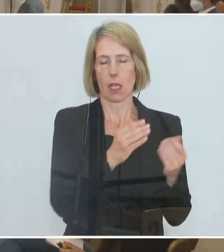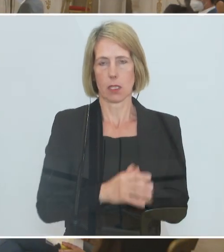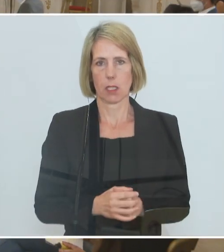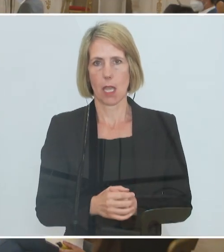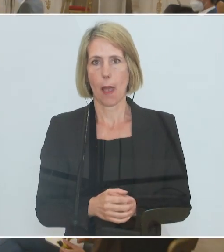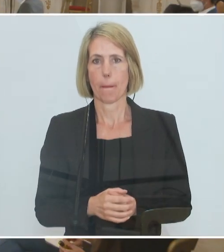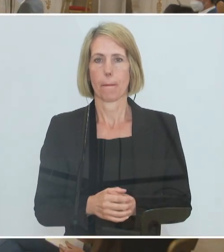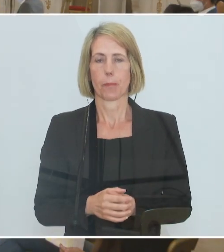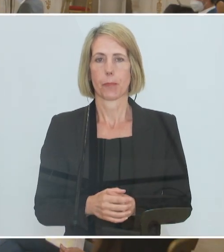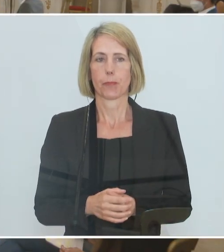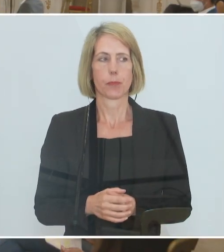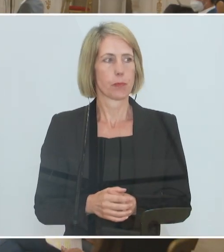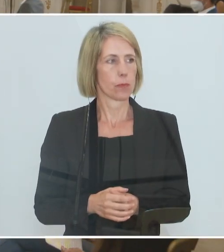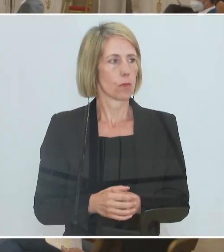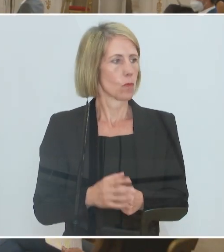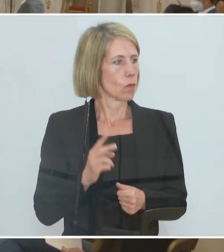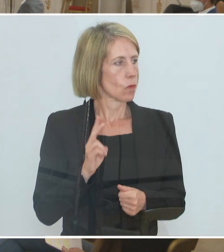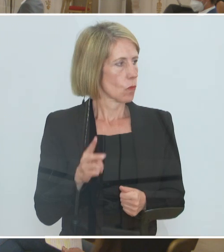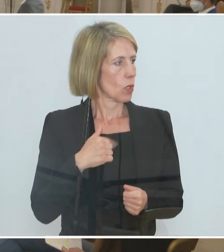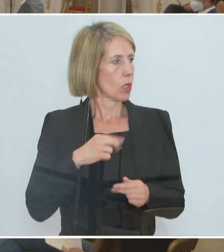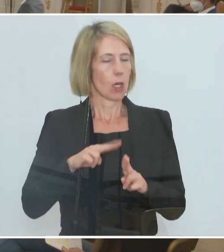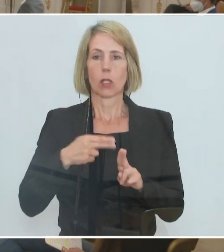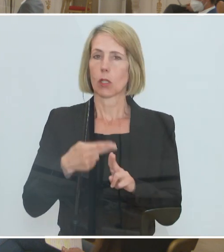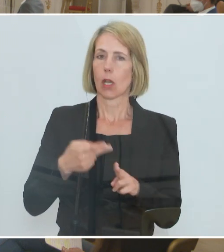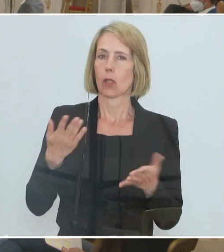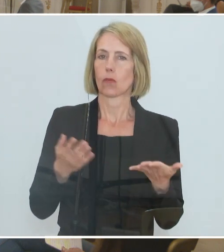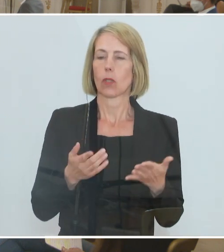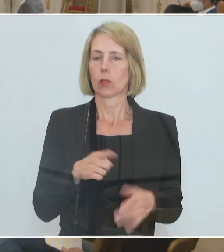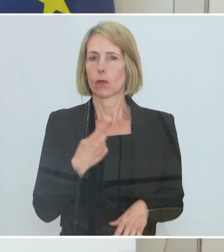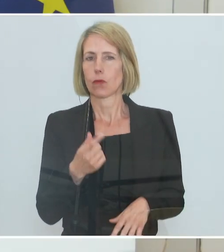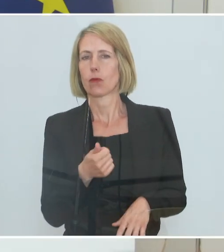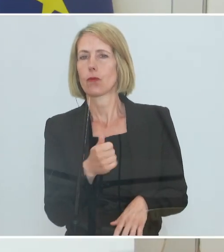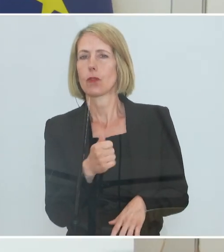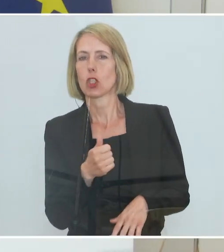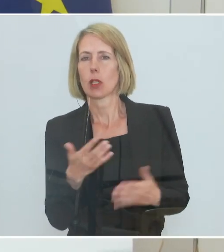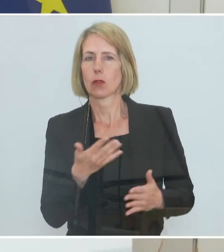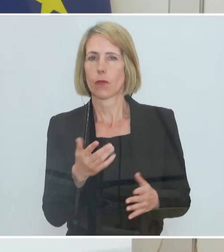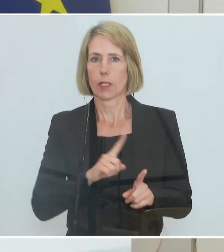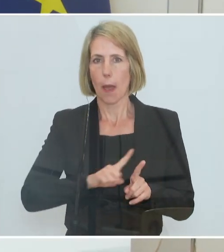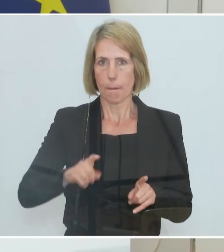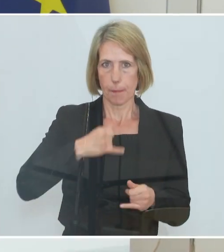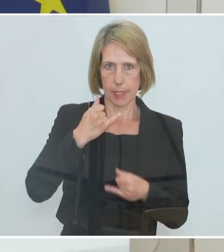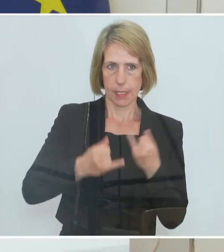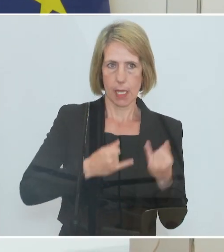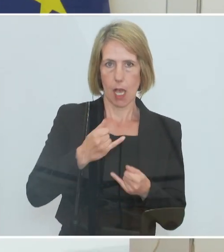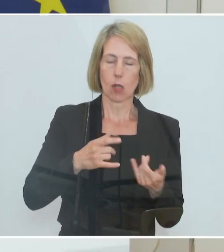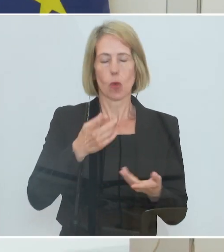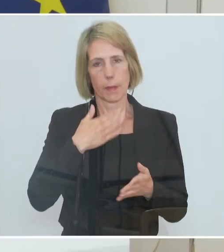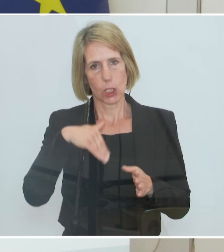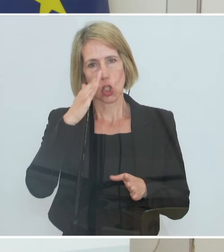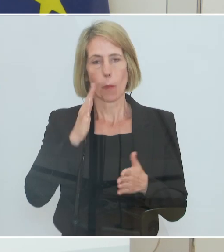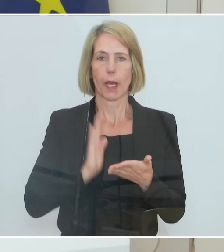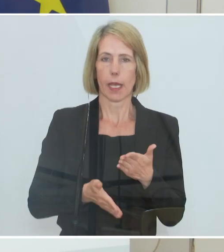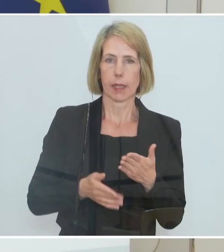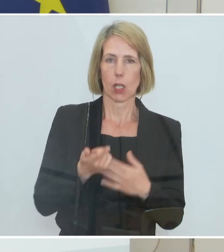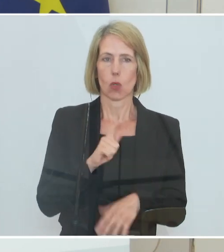Wir, wenn ich starten darf, wir haben eine Schätzung, dass bis zum Ende des Sommers ungefähr 100 bis 120